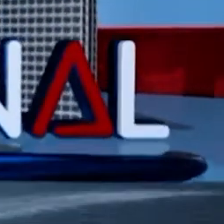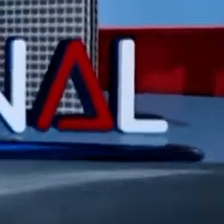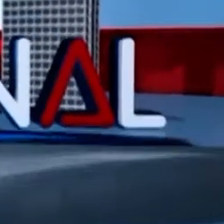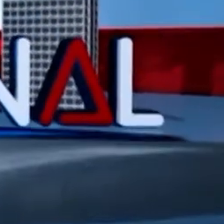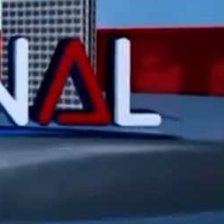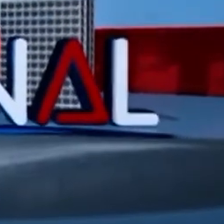MULȚUMIT